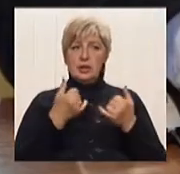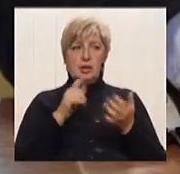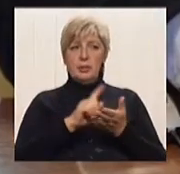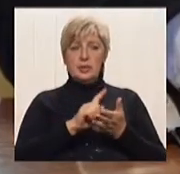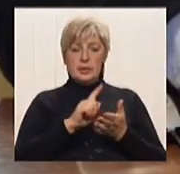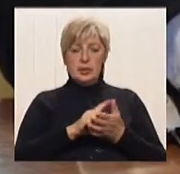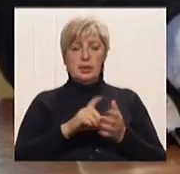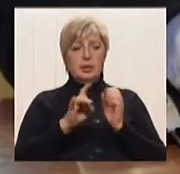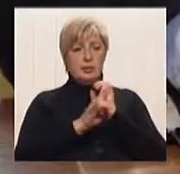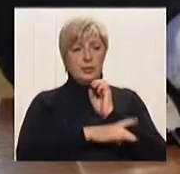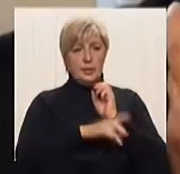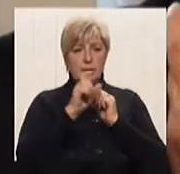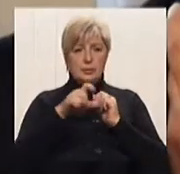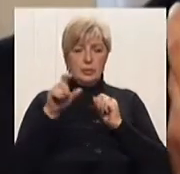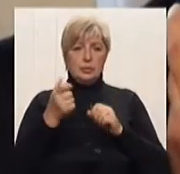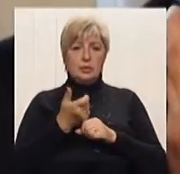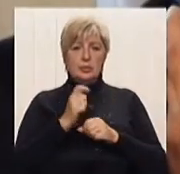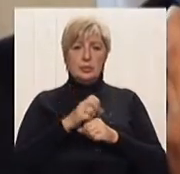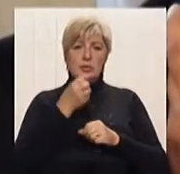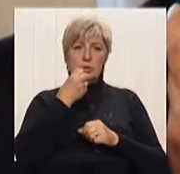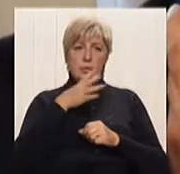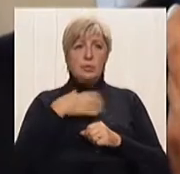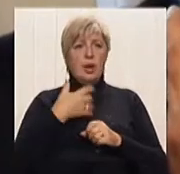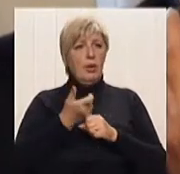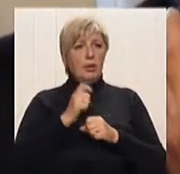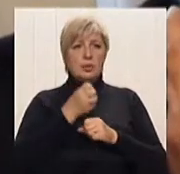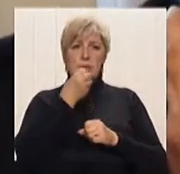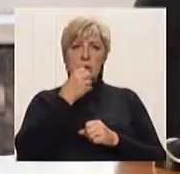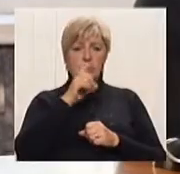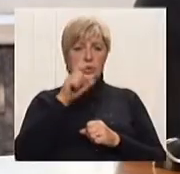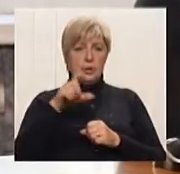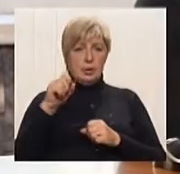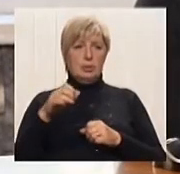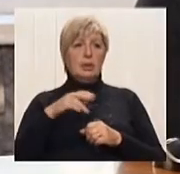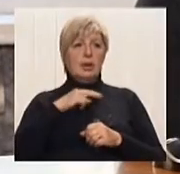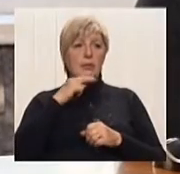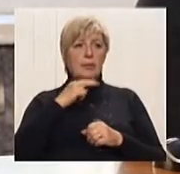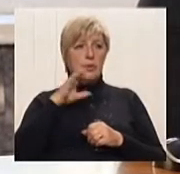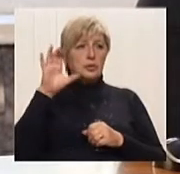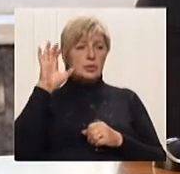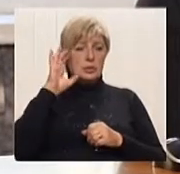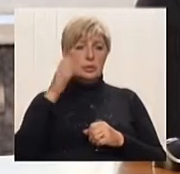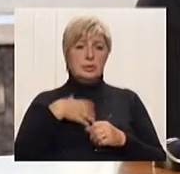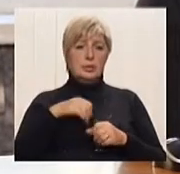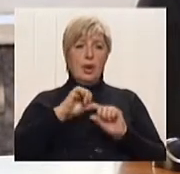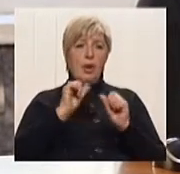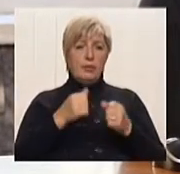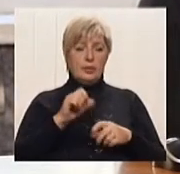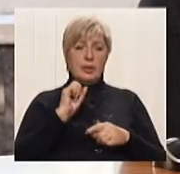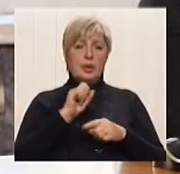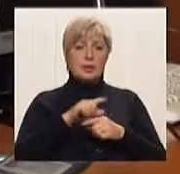Чуйні люди, уважно вислухають, дають хорошу пораду. Оформляють заяву,